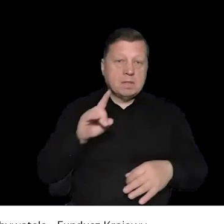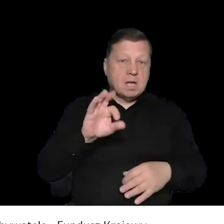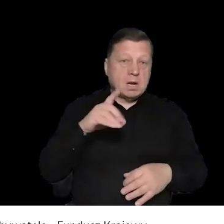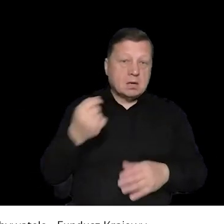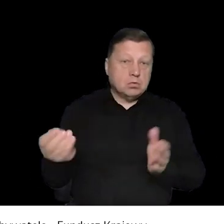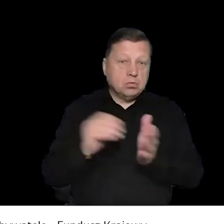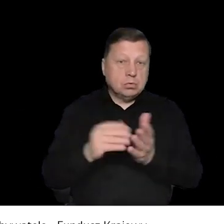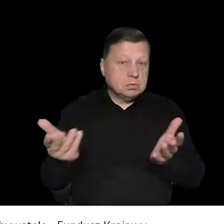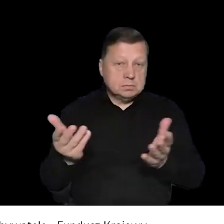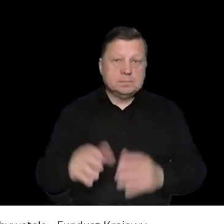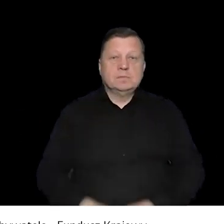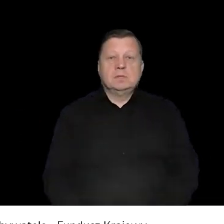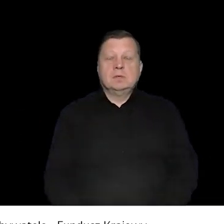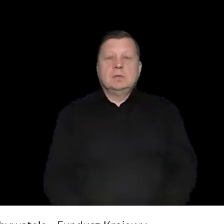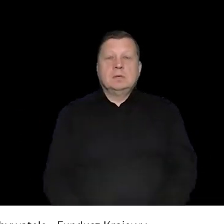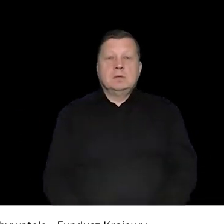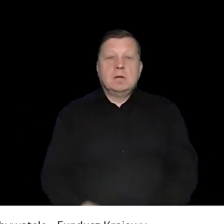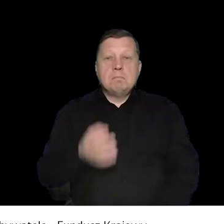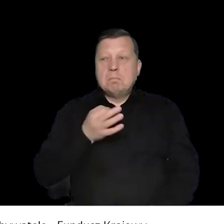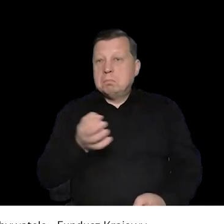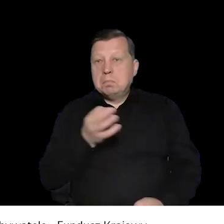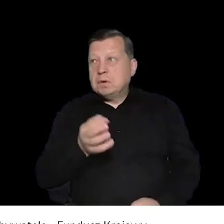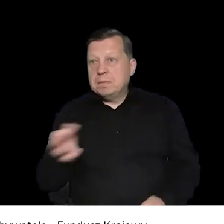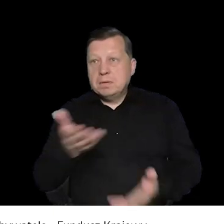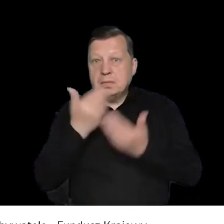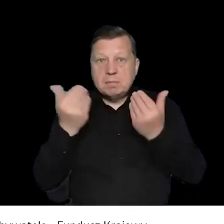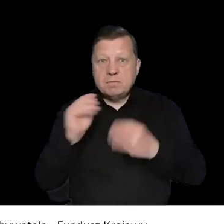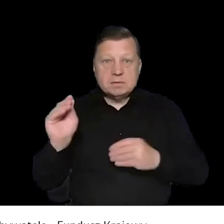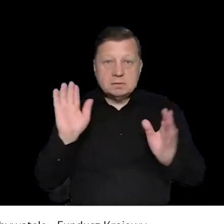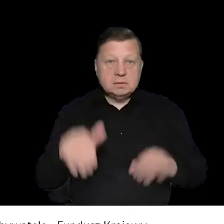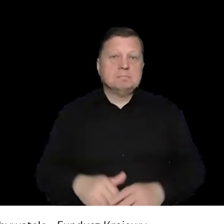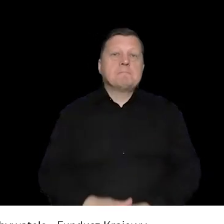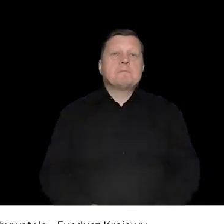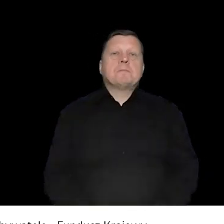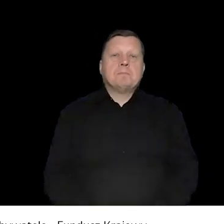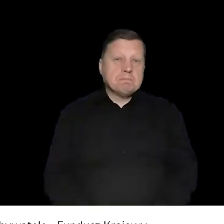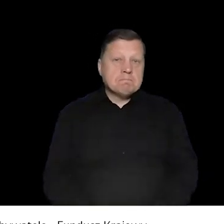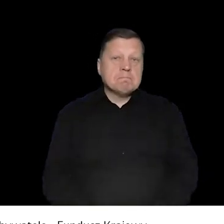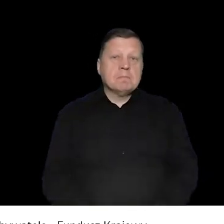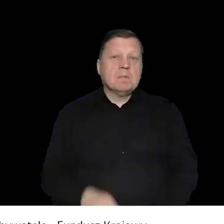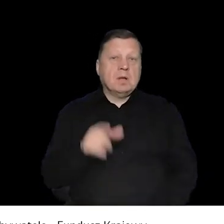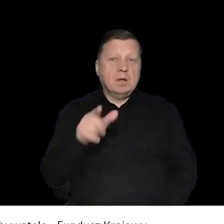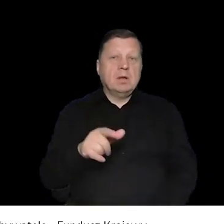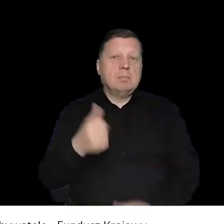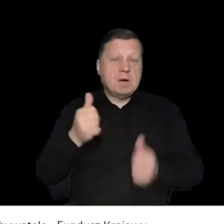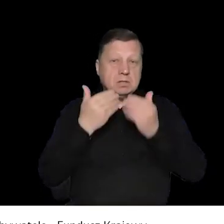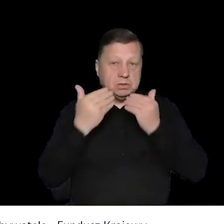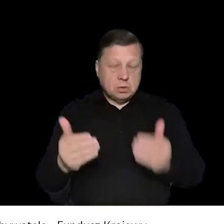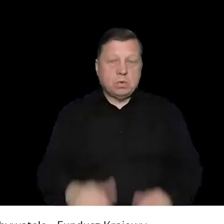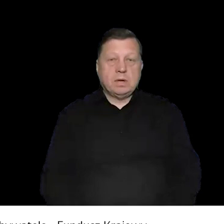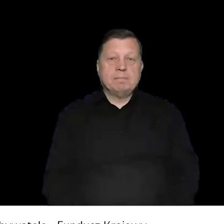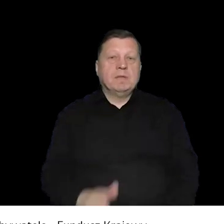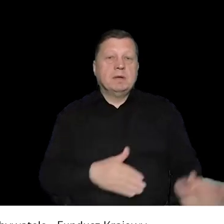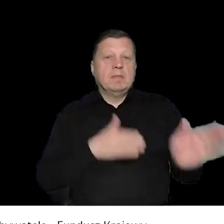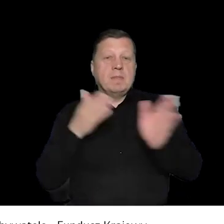Dobrze. Nie słyszę już więcej, więcej głosów i Pan Gerard chyba też nic nie chce dodać. I nie ma też